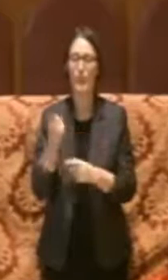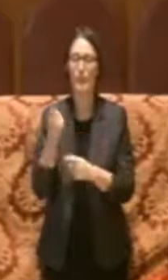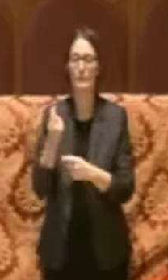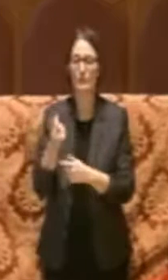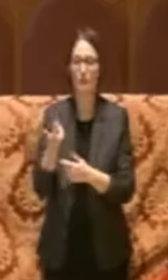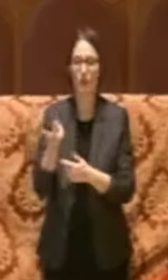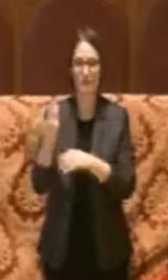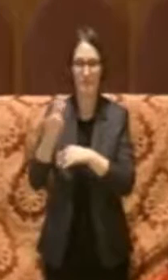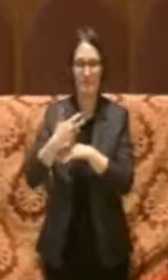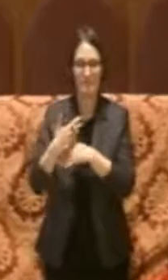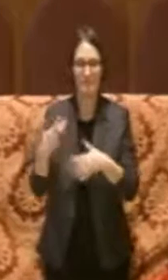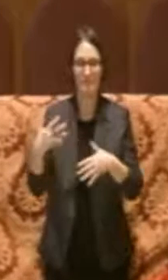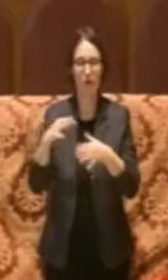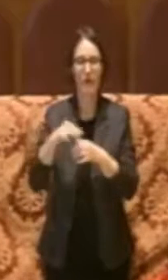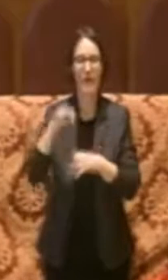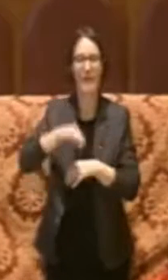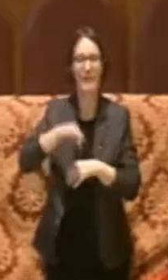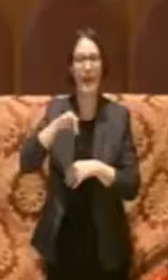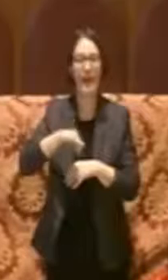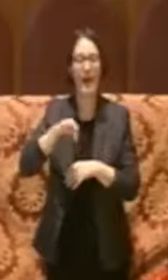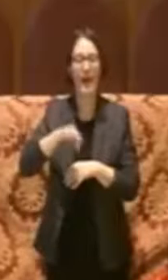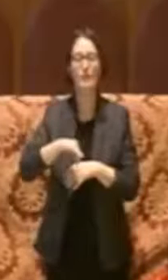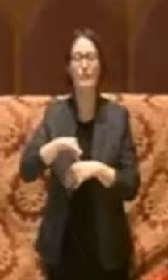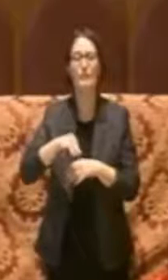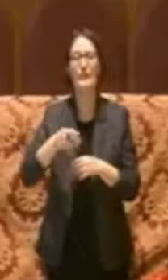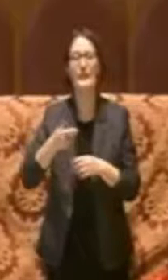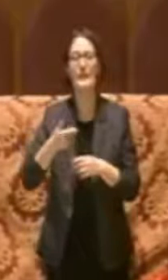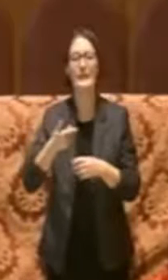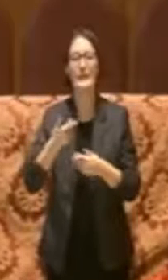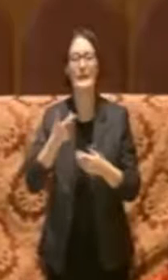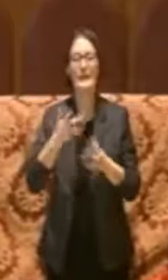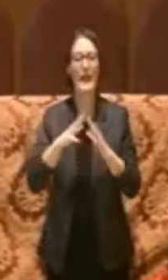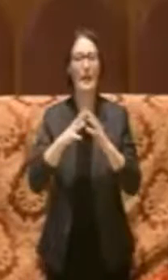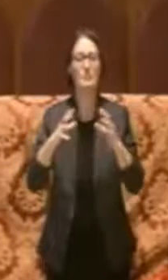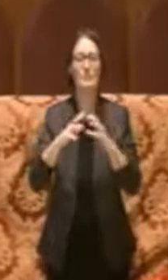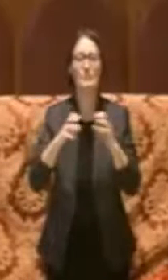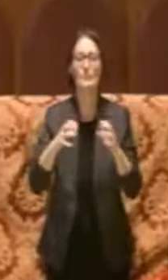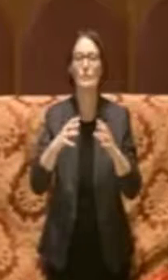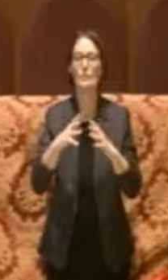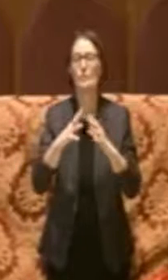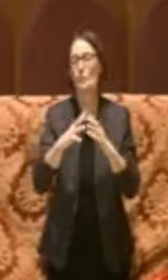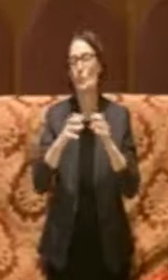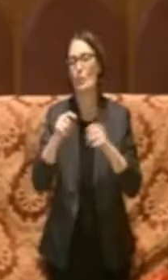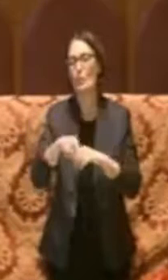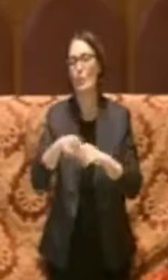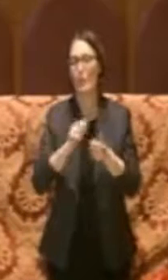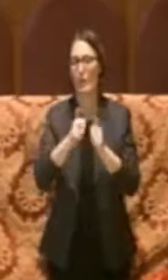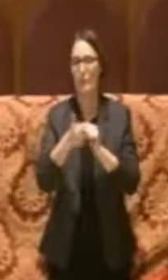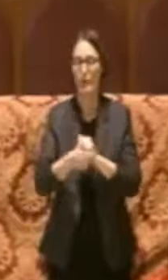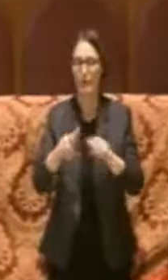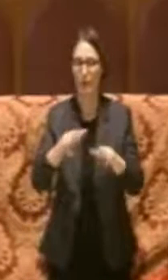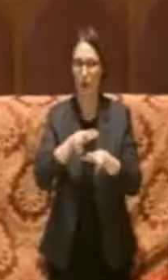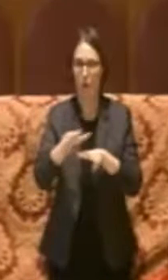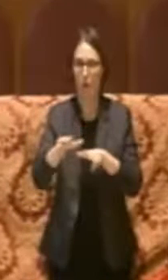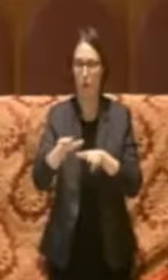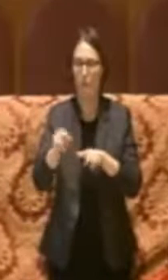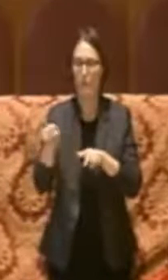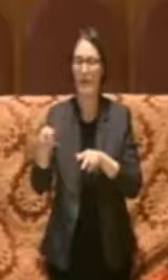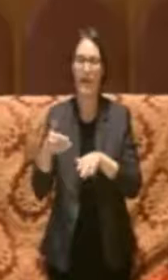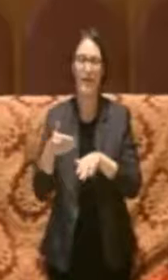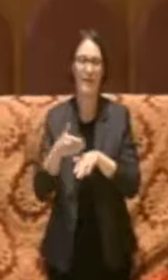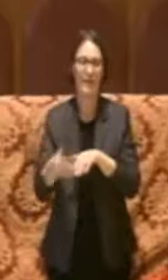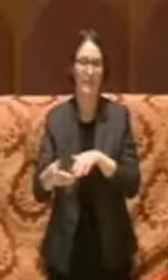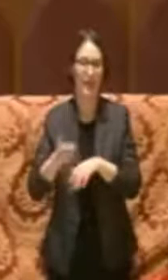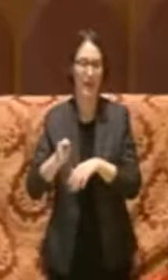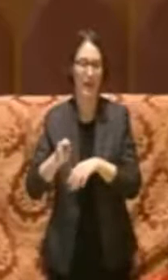impianti sportivi comunali arretrati, quindi questa è una voce e vorrei andare a commentare anche i dati dei